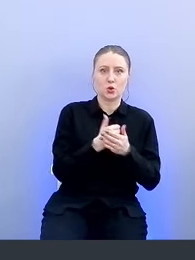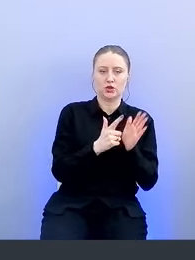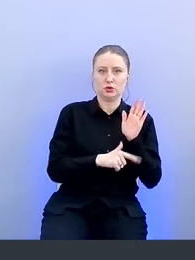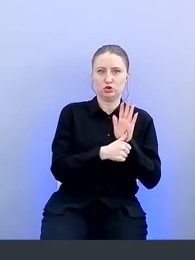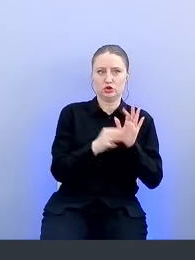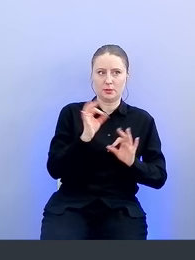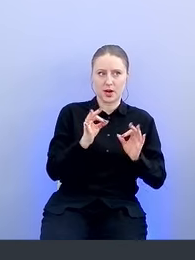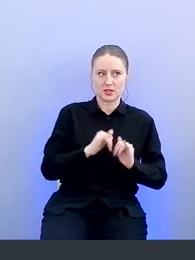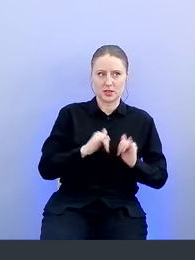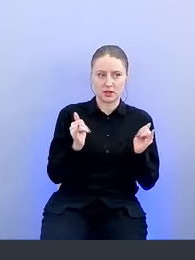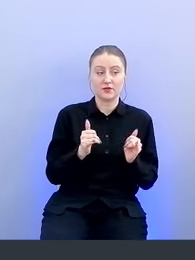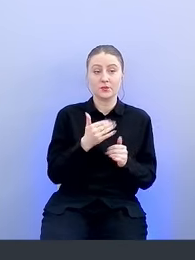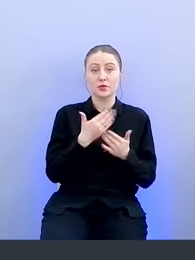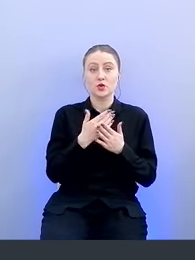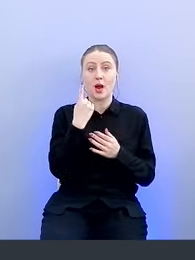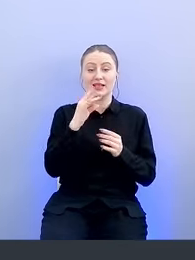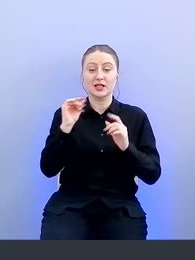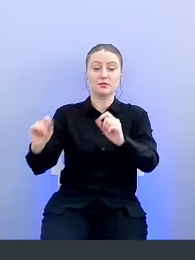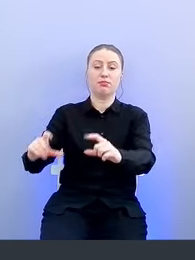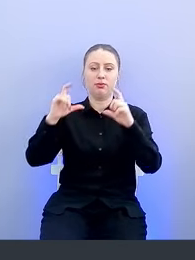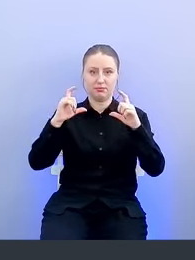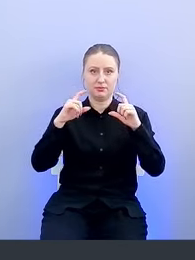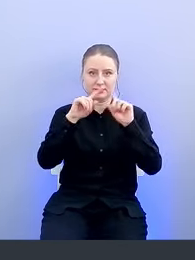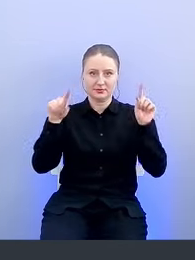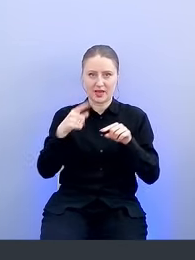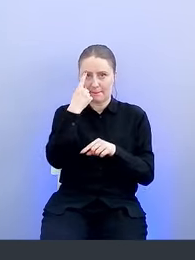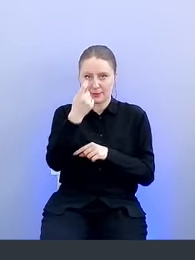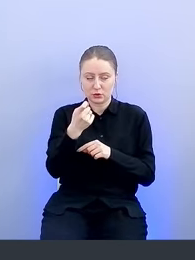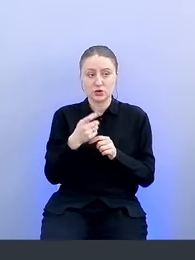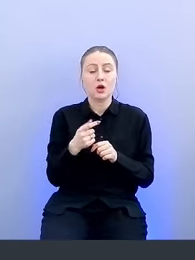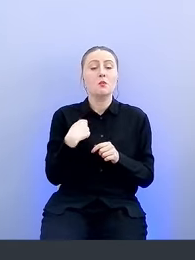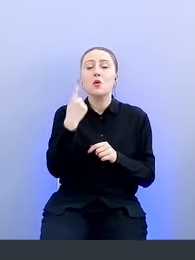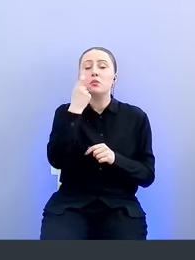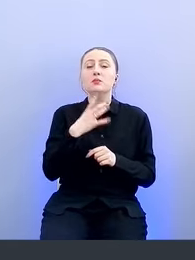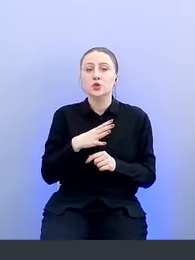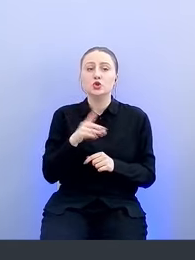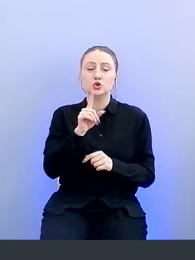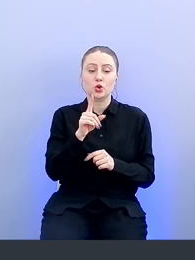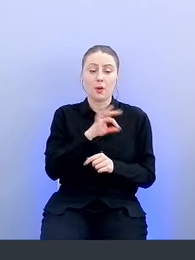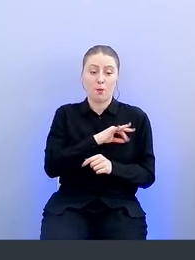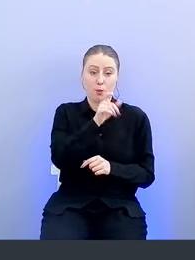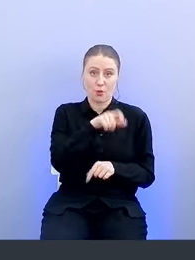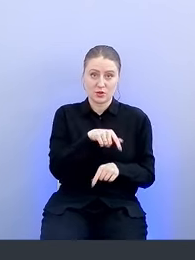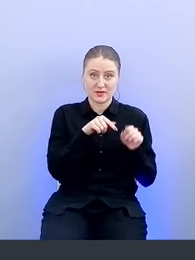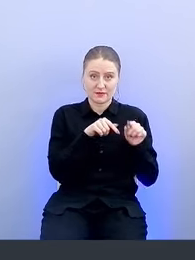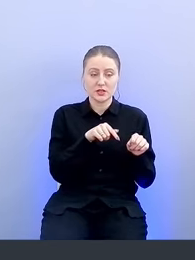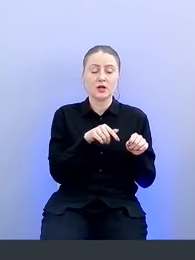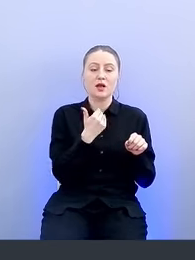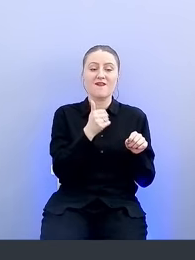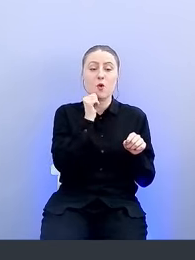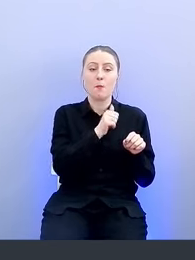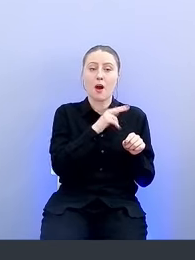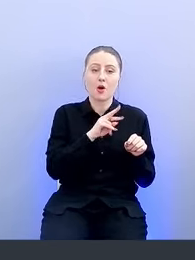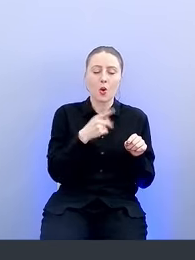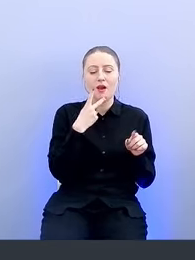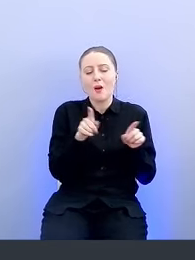Перед вами один из наших мотивирующих попапов. Мы уведомляем пользователя о том, что его пароль